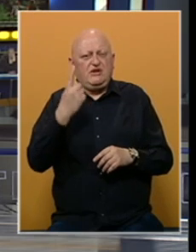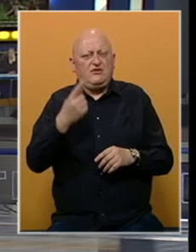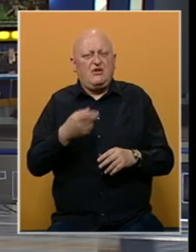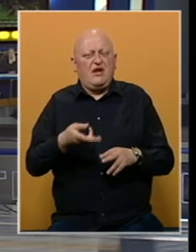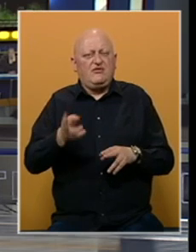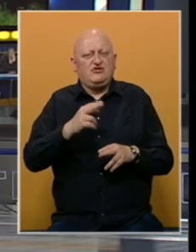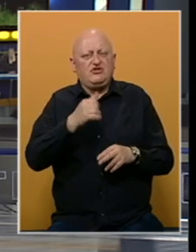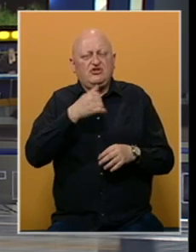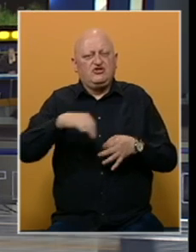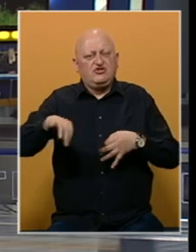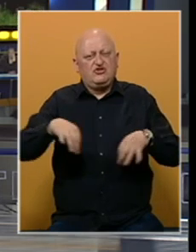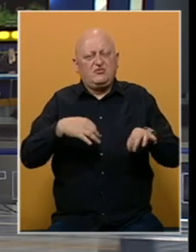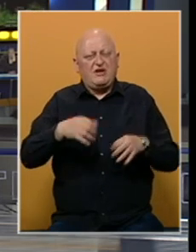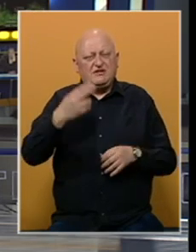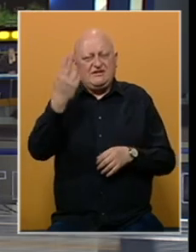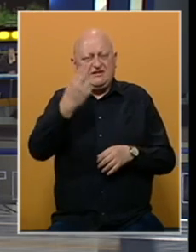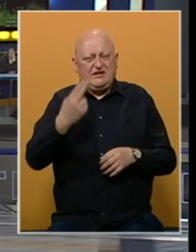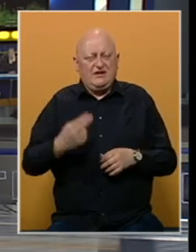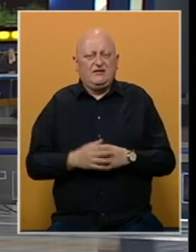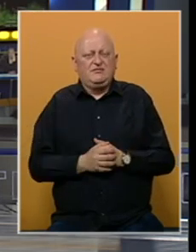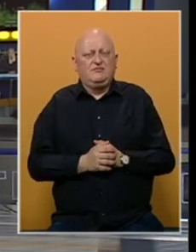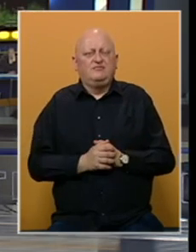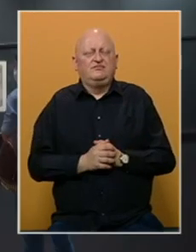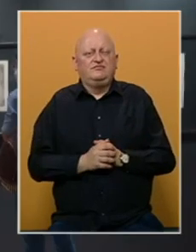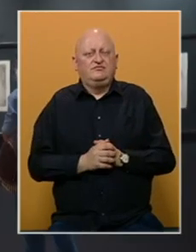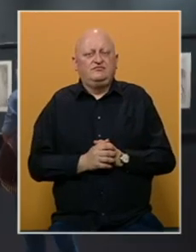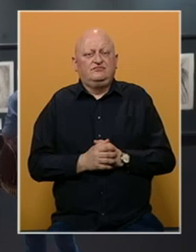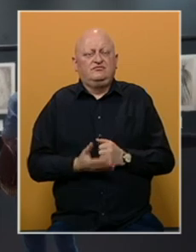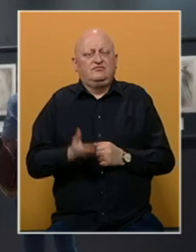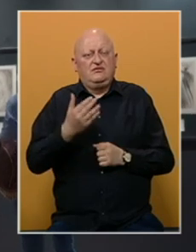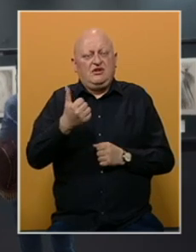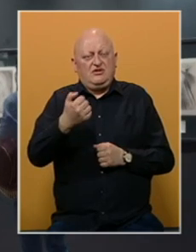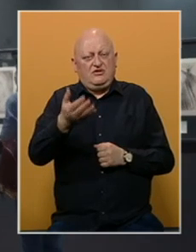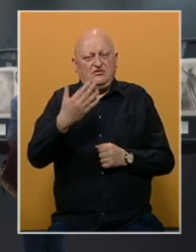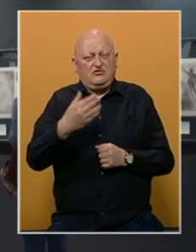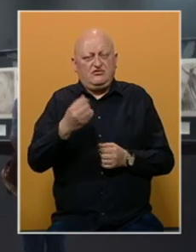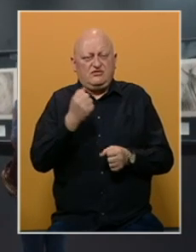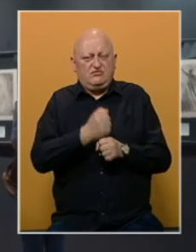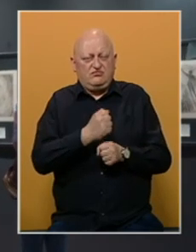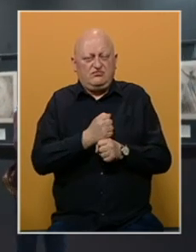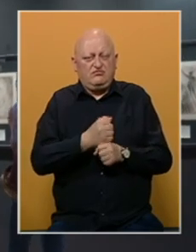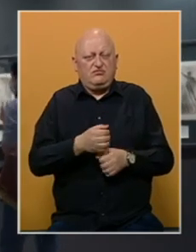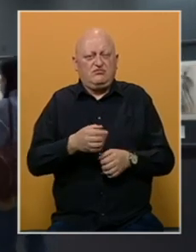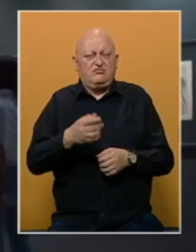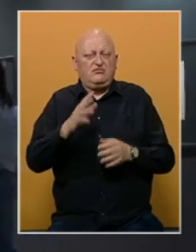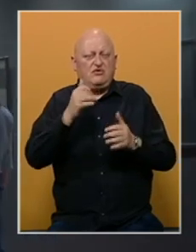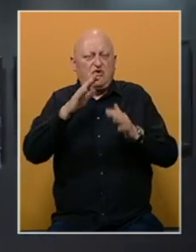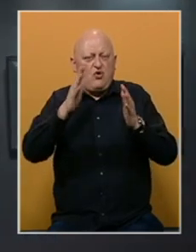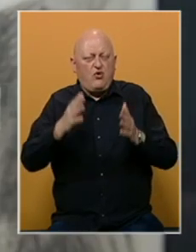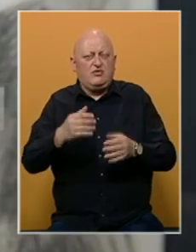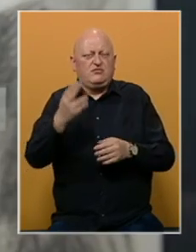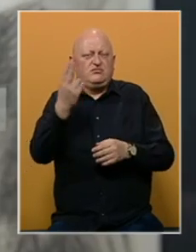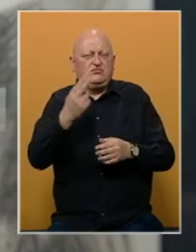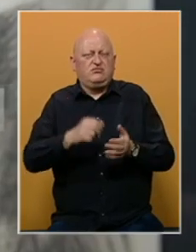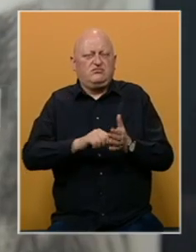jednog od najznačajnijih španskih slikara. Među više od 150 radova nalaze se staklene skulpture, grafički